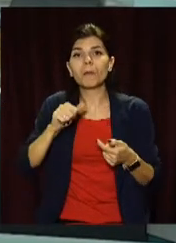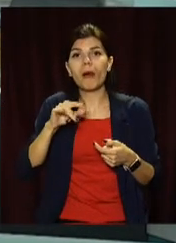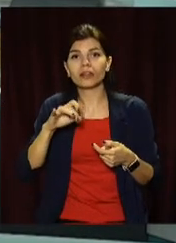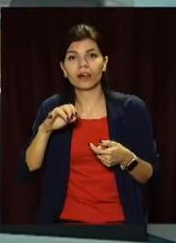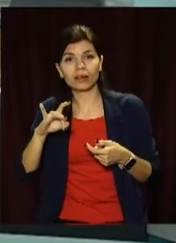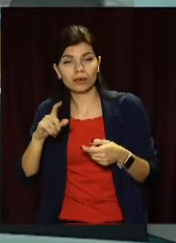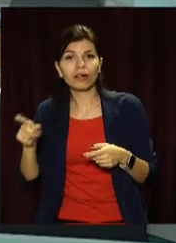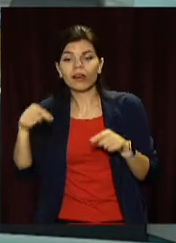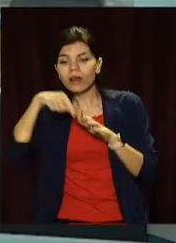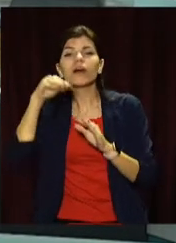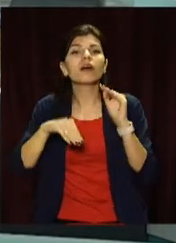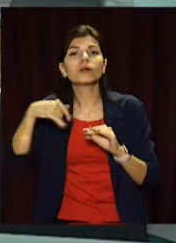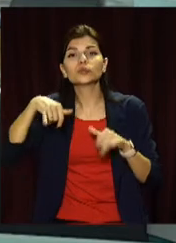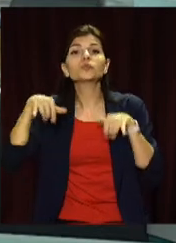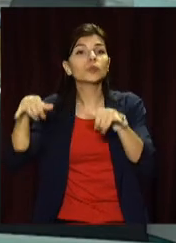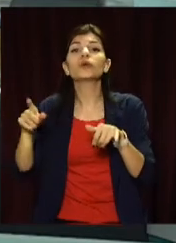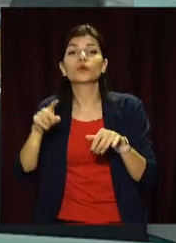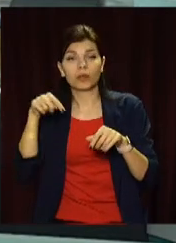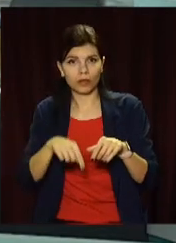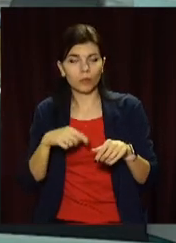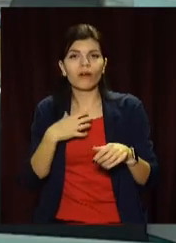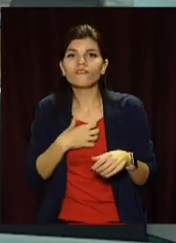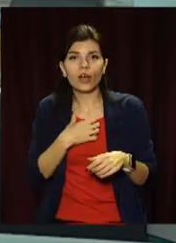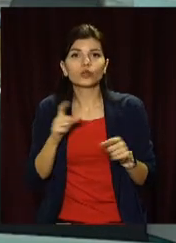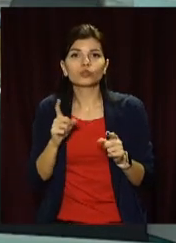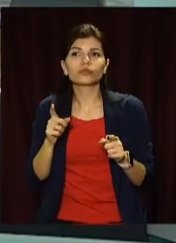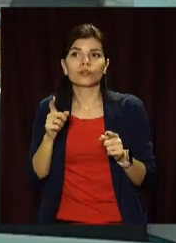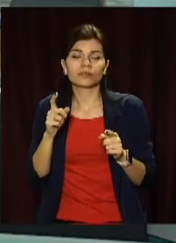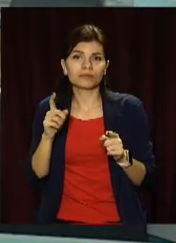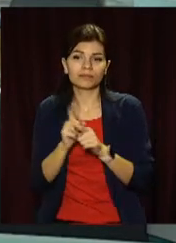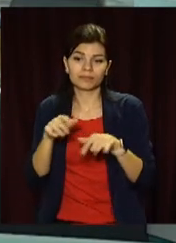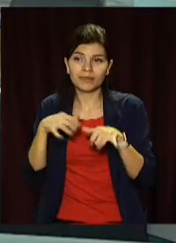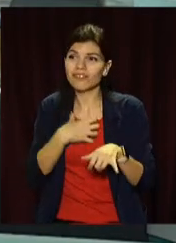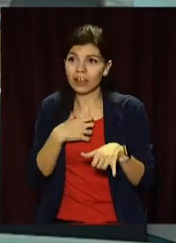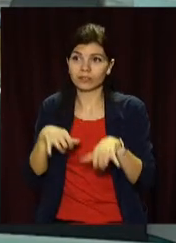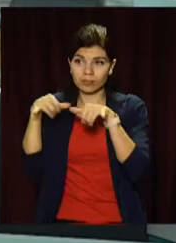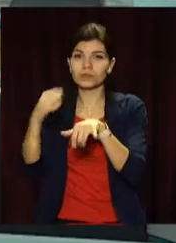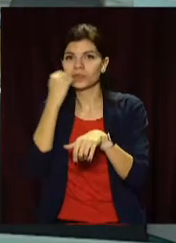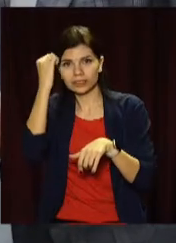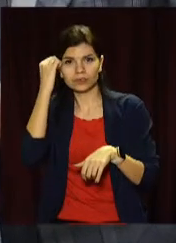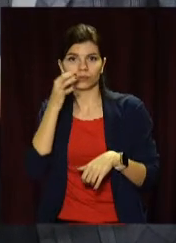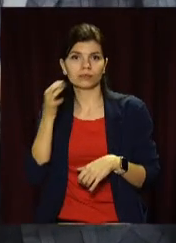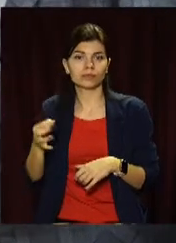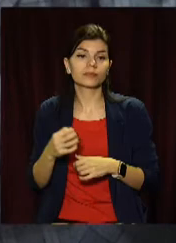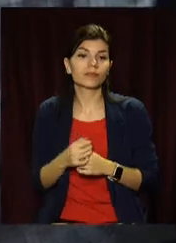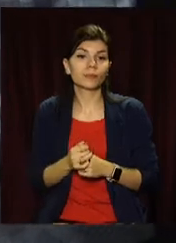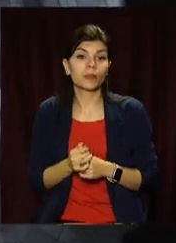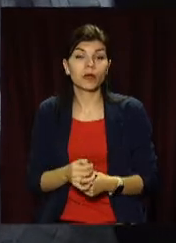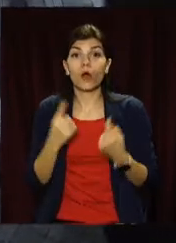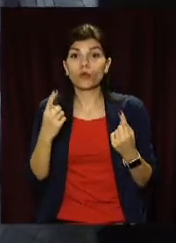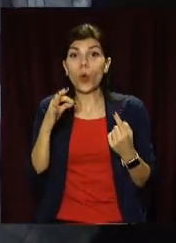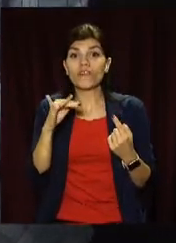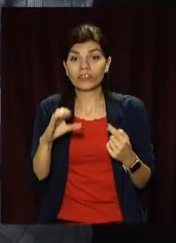найнеобхідніше. Жінки кажуть, так хочуть віддячити медикам у їхній боротьбі за здоров'я дніпрян. У одному з